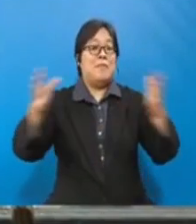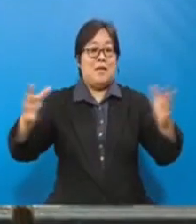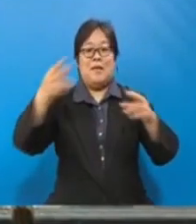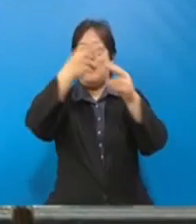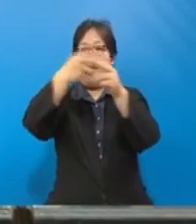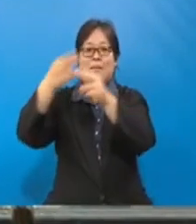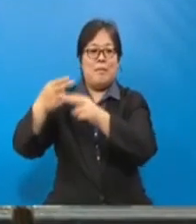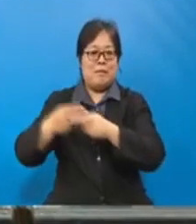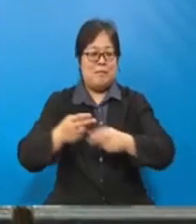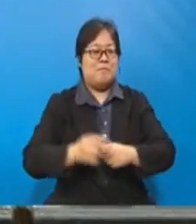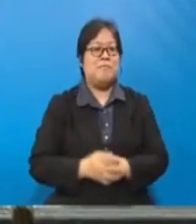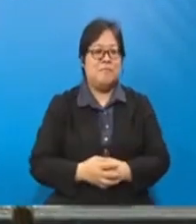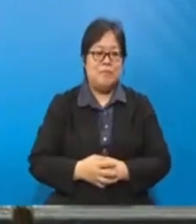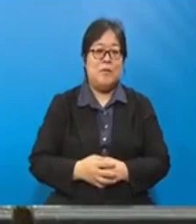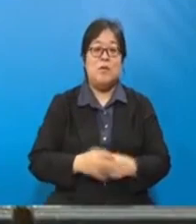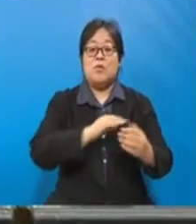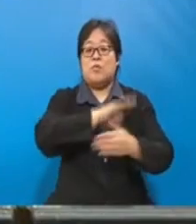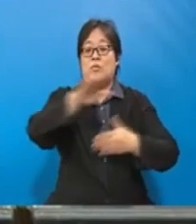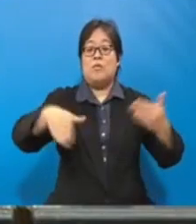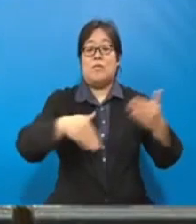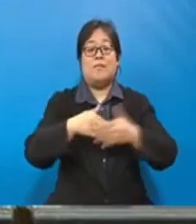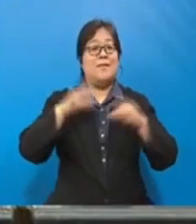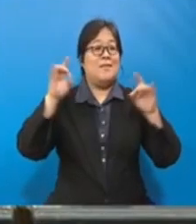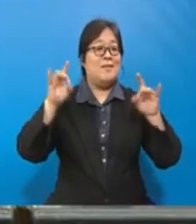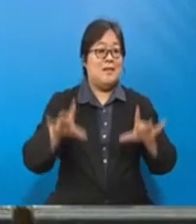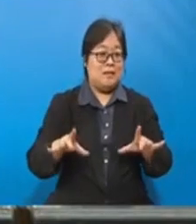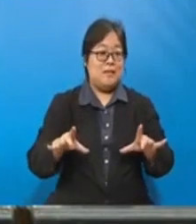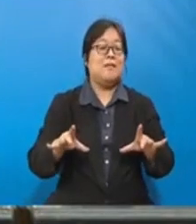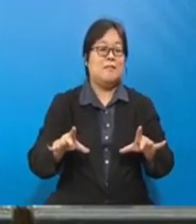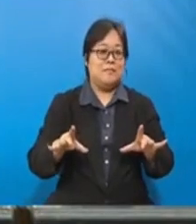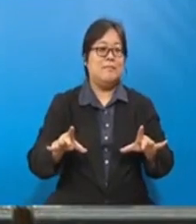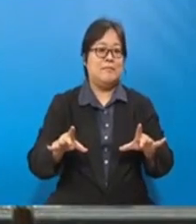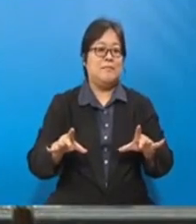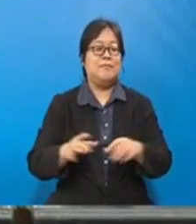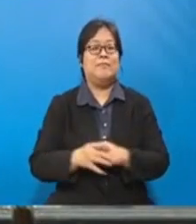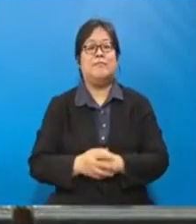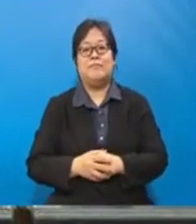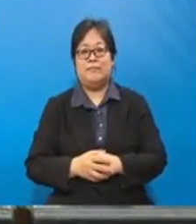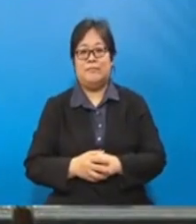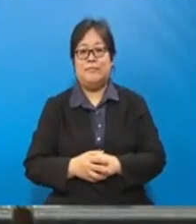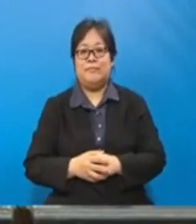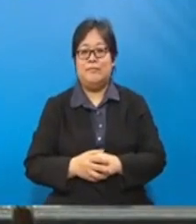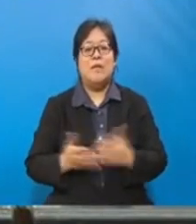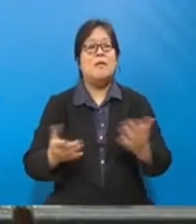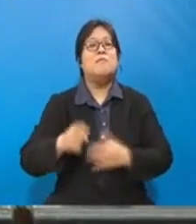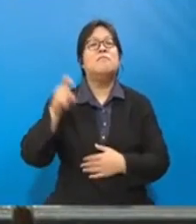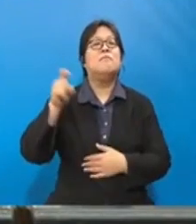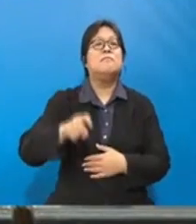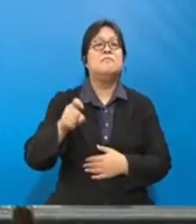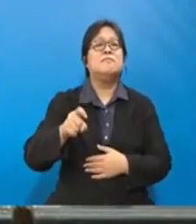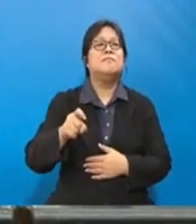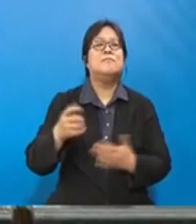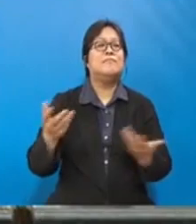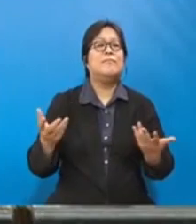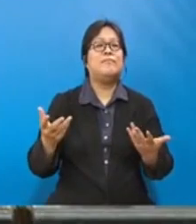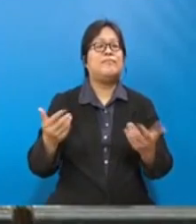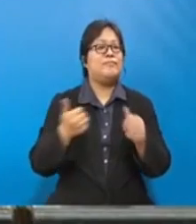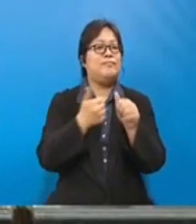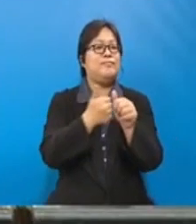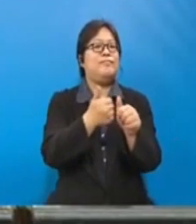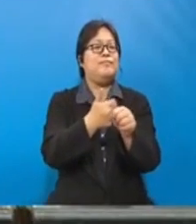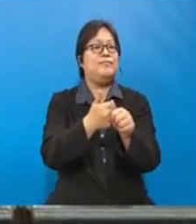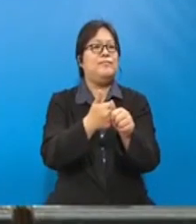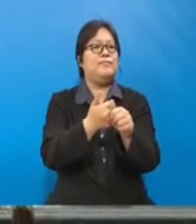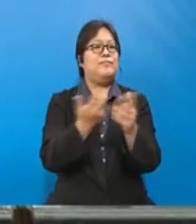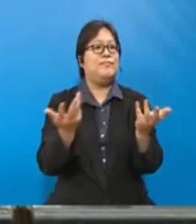brand dalam pasaran. dan kesemua ujian ini, test kit ujian kendiri ini adalah mesti mengikut apa,